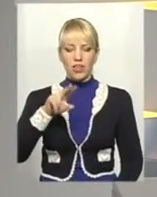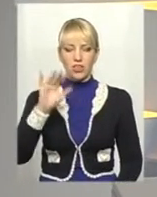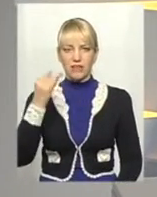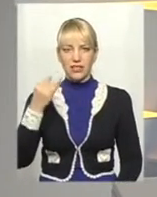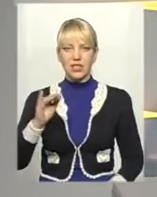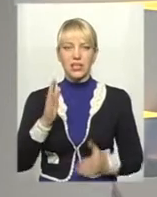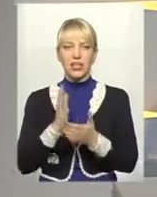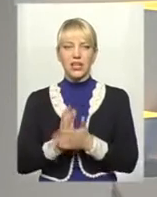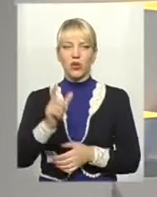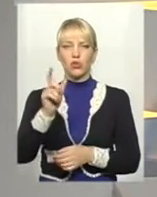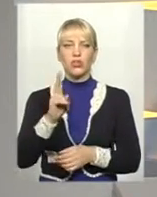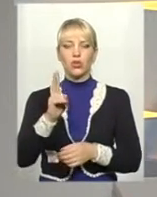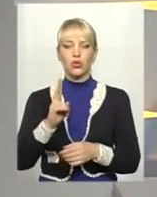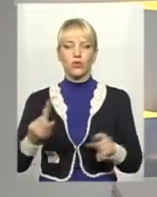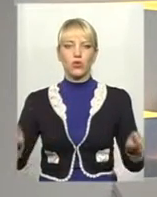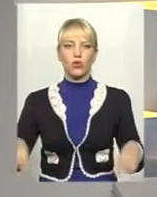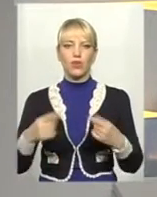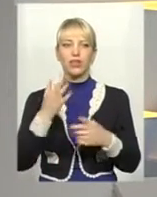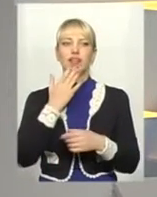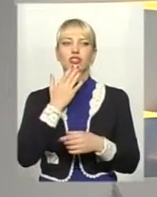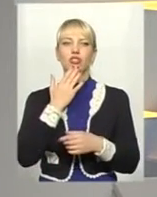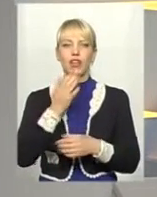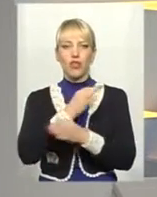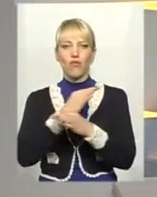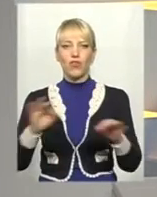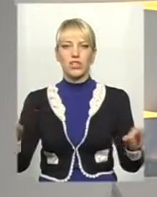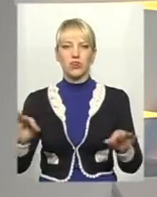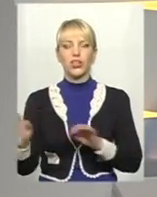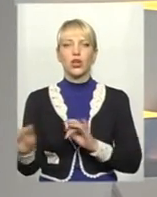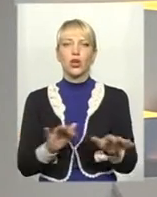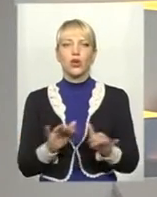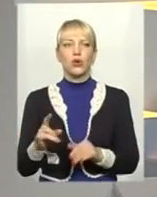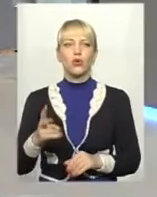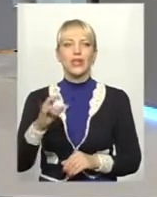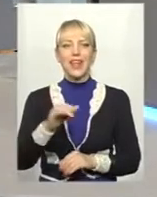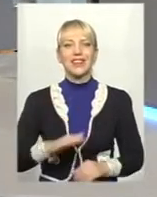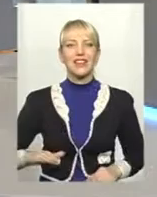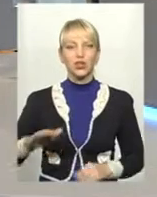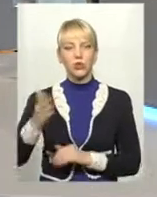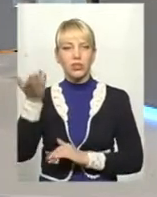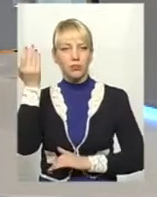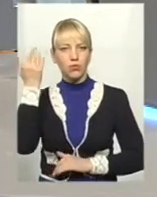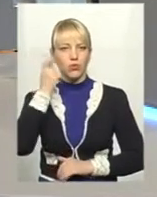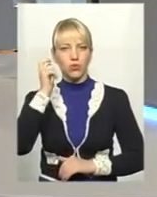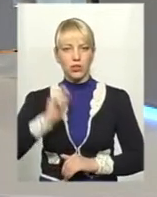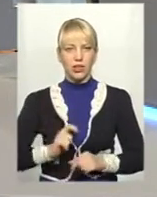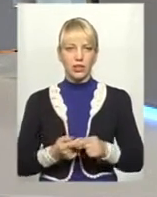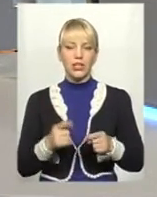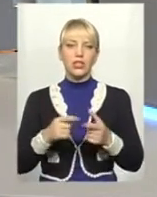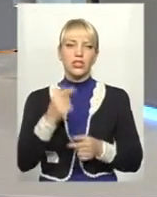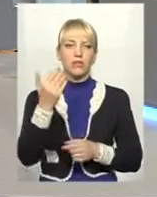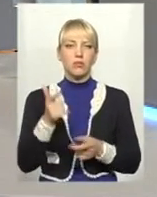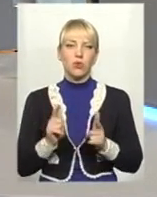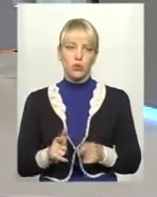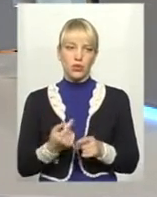людину, яка відновила національно-визвольний рух на території тодішньої України. Ви погоджуєтеся з цією думкою? Чи справді